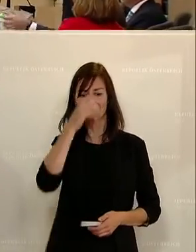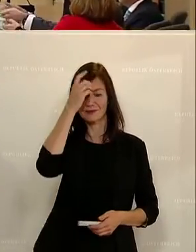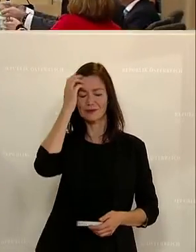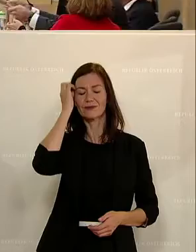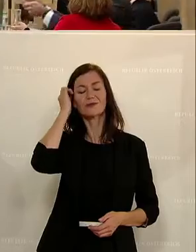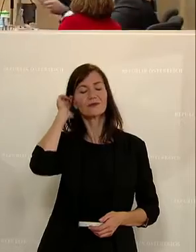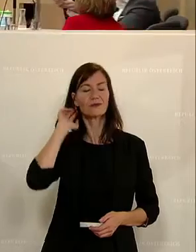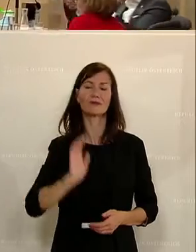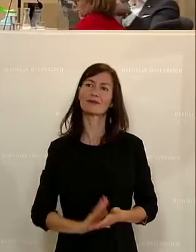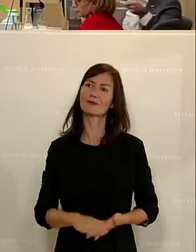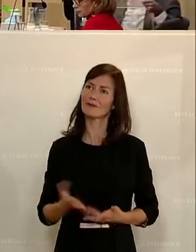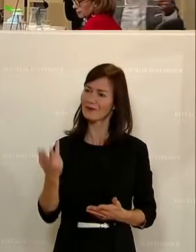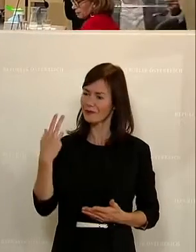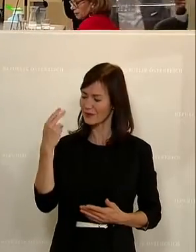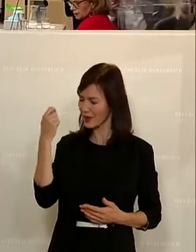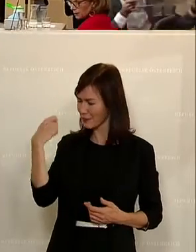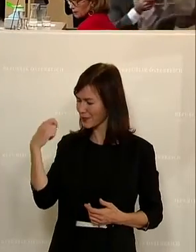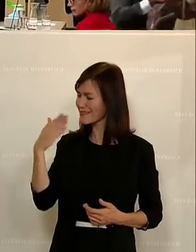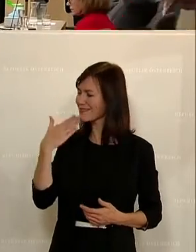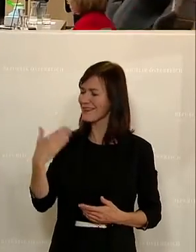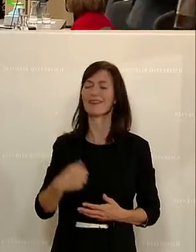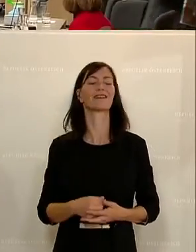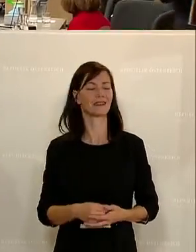für Breitbandausbau oder das digitale Amt.